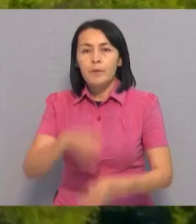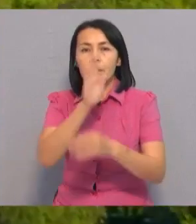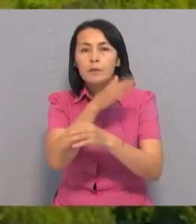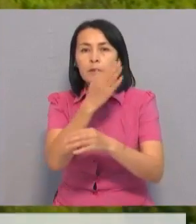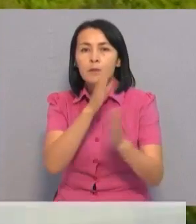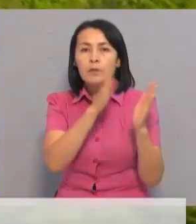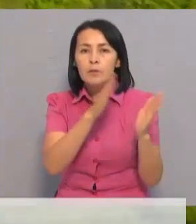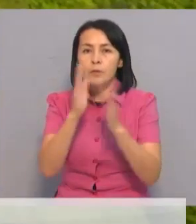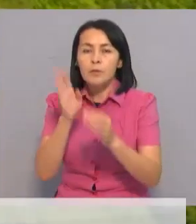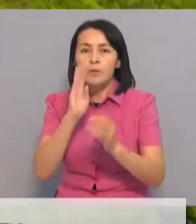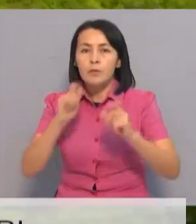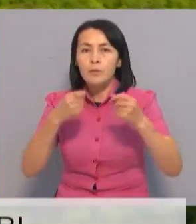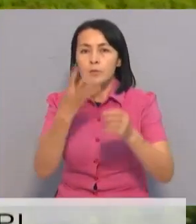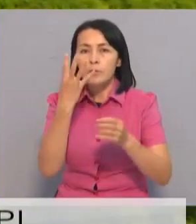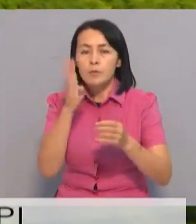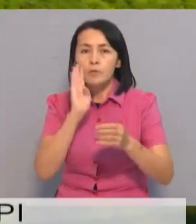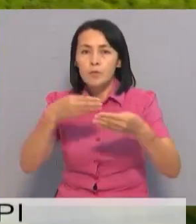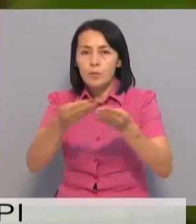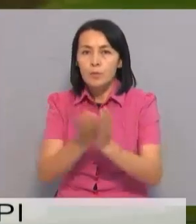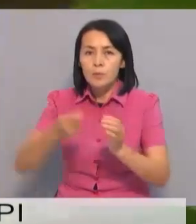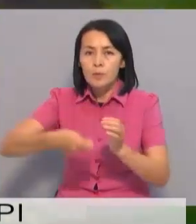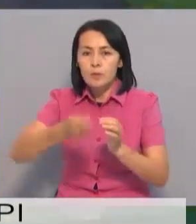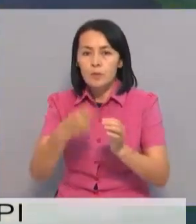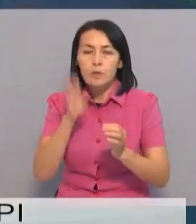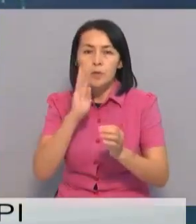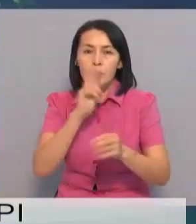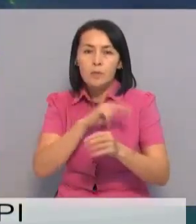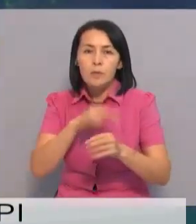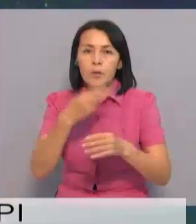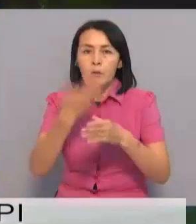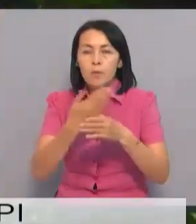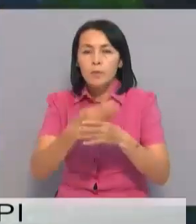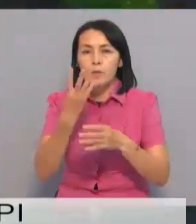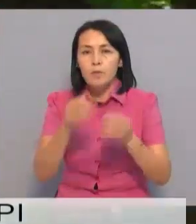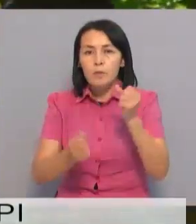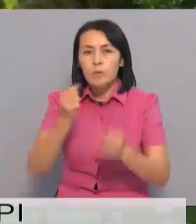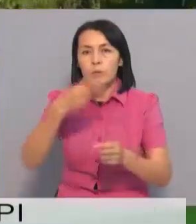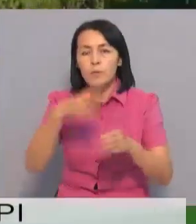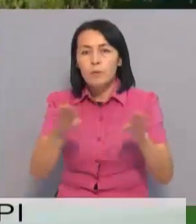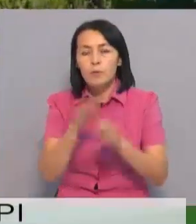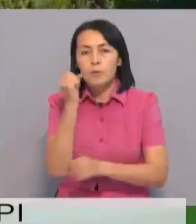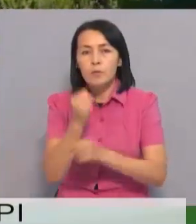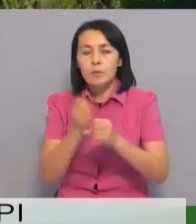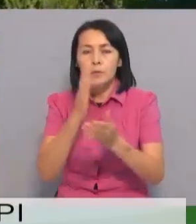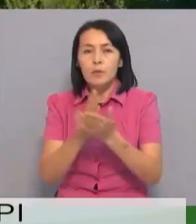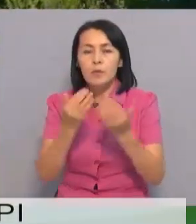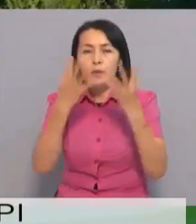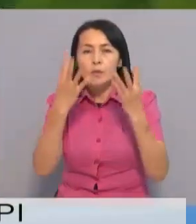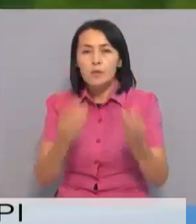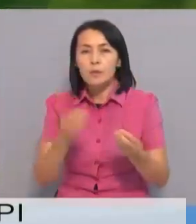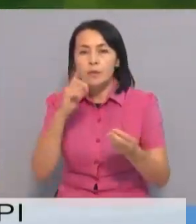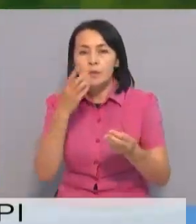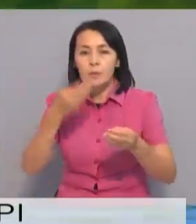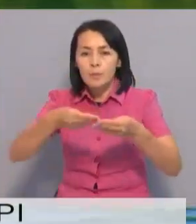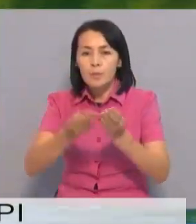бақта жүйелі түрде суару мақсатында түрд суын ғымасы ғазылды. Сонда яқсуару жүмістарына демеушілер өсемінен түрд техника жермаға жуық жүміші жұмылдырылды. Қазіргі түнде бір